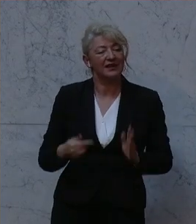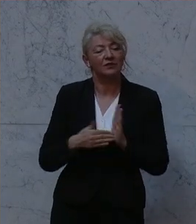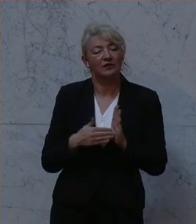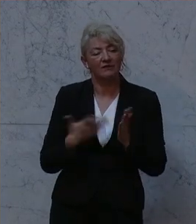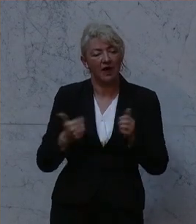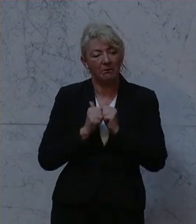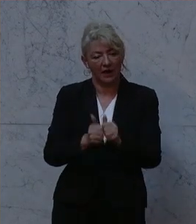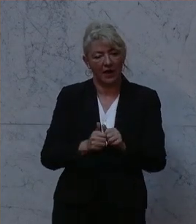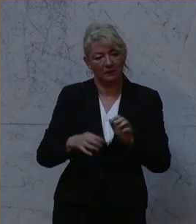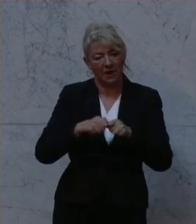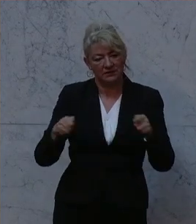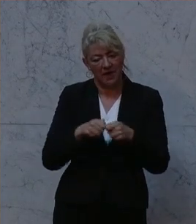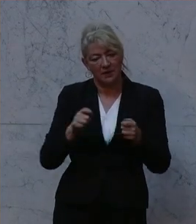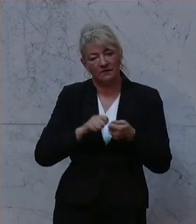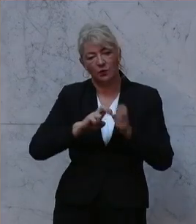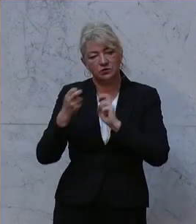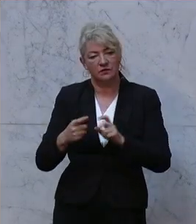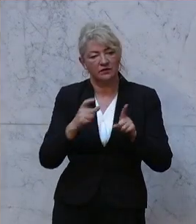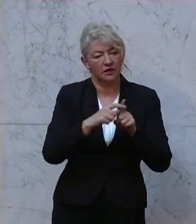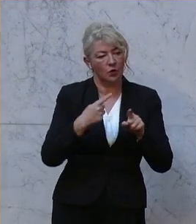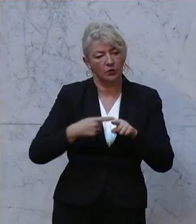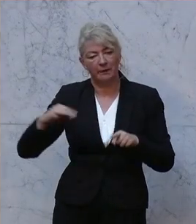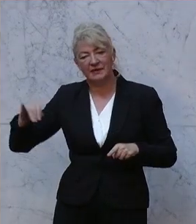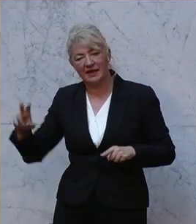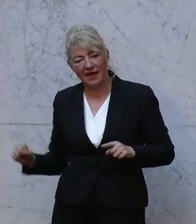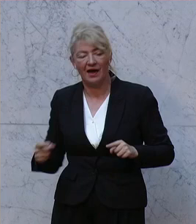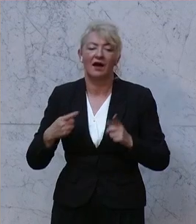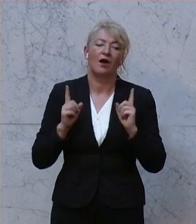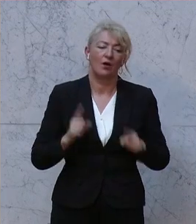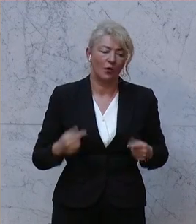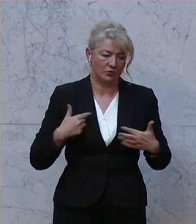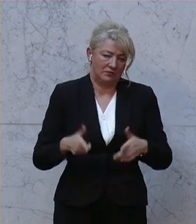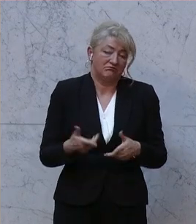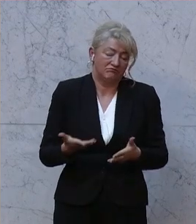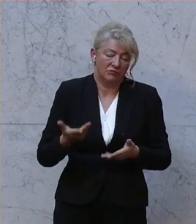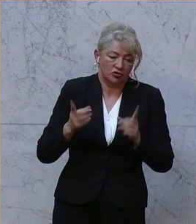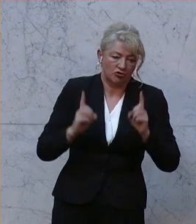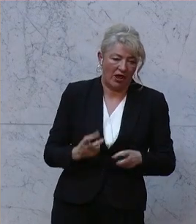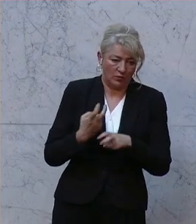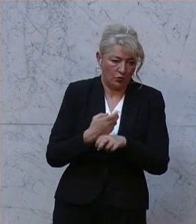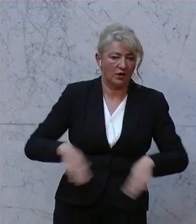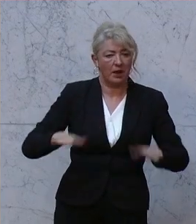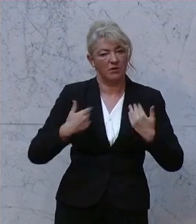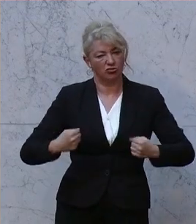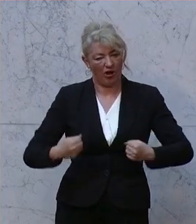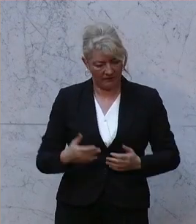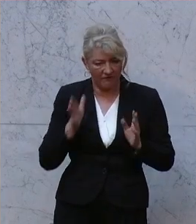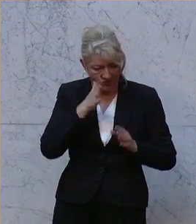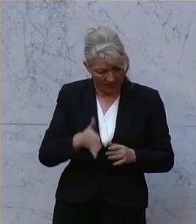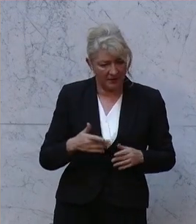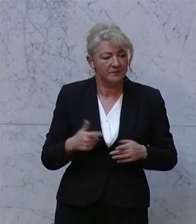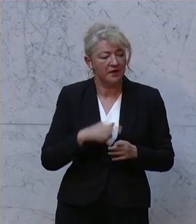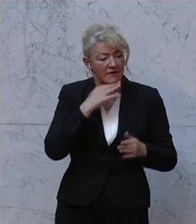Begleitmaßnahmen zur Umsetzung von DORA und Mika und stärken dadurch den österreichischen Standort. Es sind schon zahlreiche